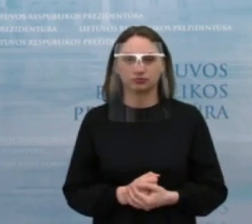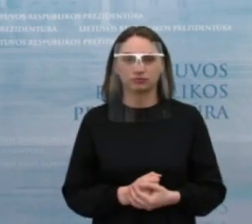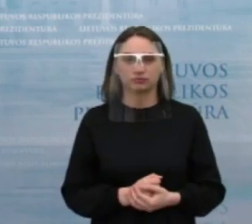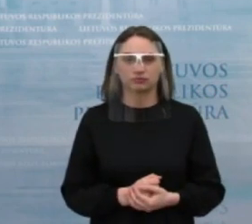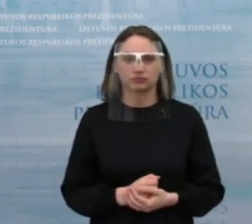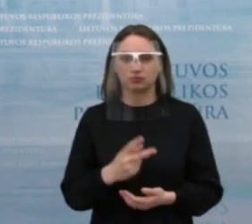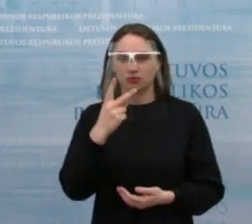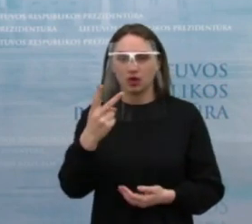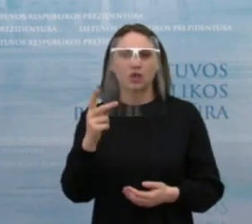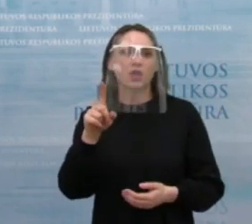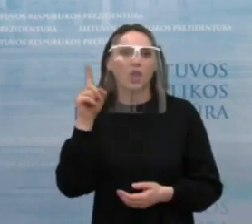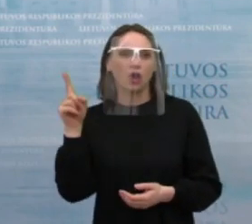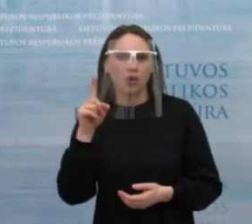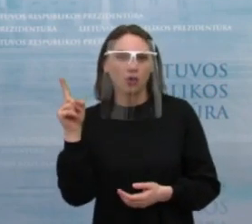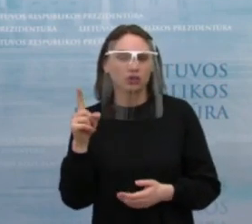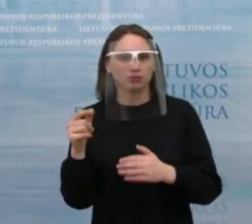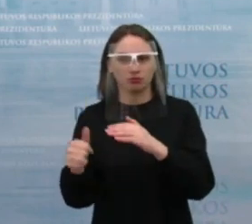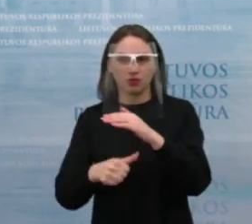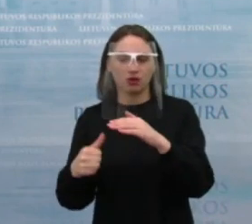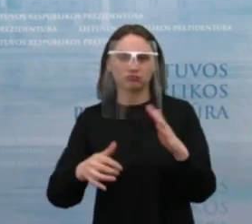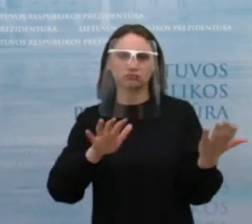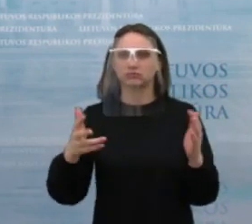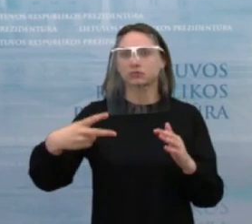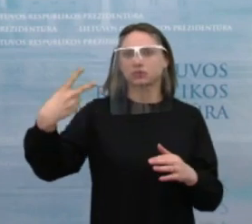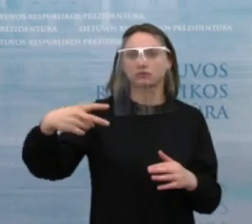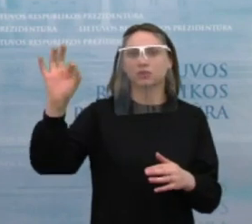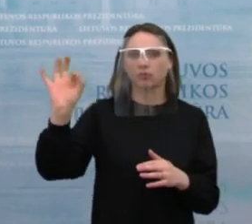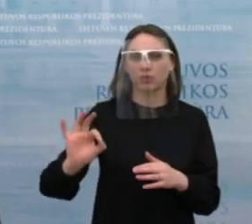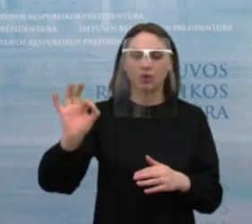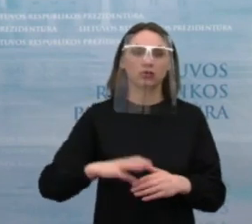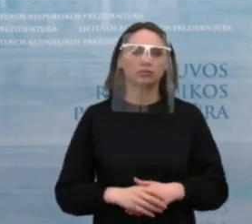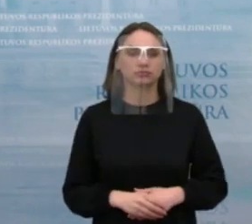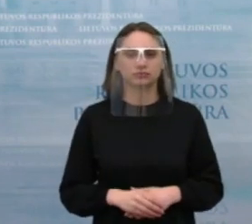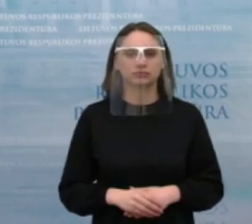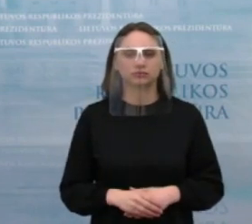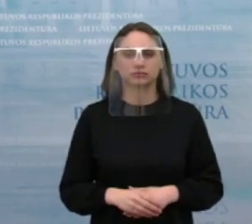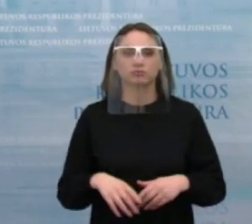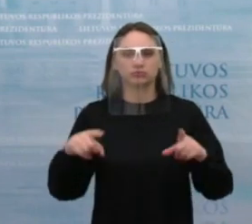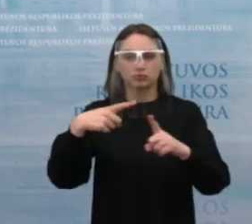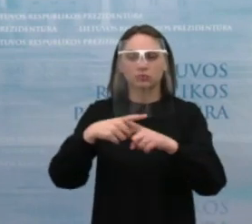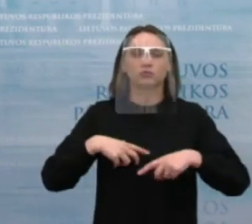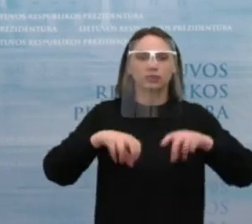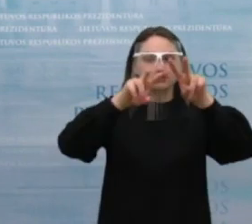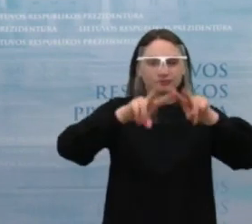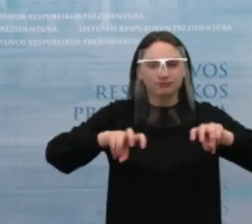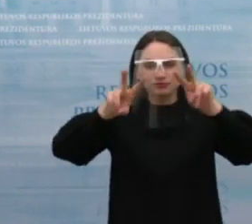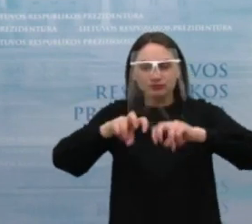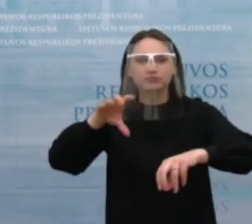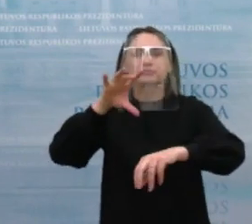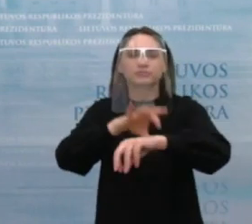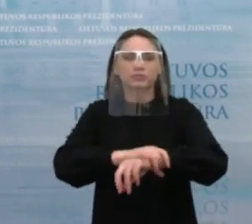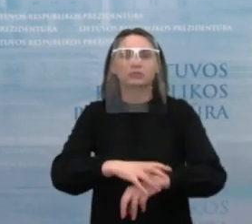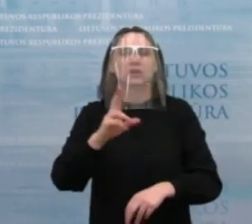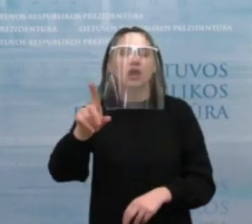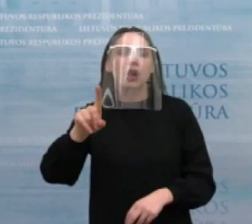jaunimas. Jaunimo nedarbo siekia beig 20 procentų. Na ir vėlgi akademiniai tyrimai rodo, kad jaunimas yra ta